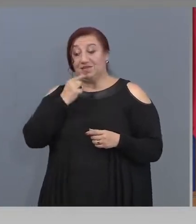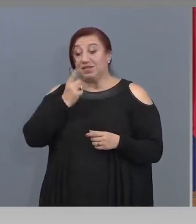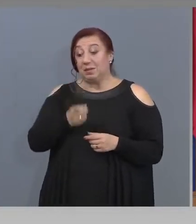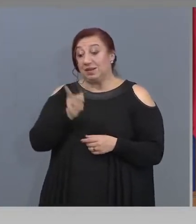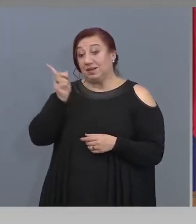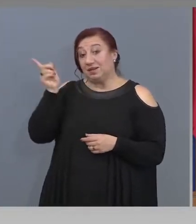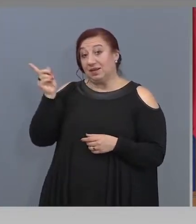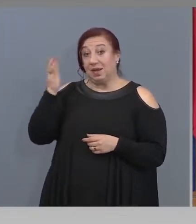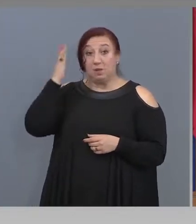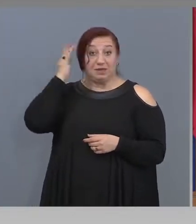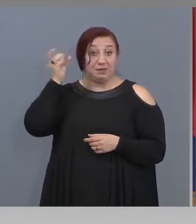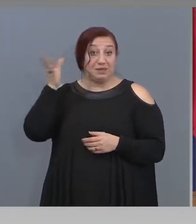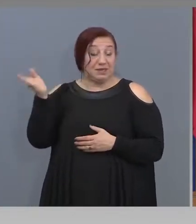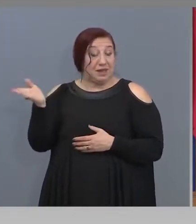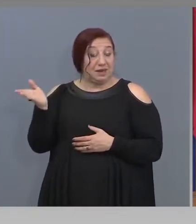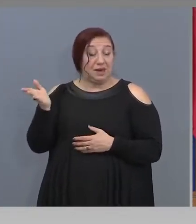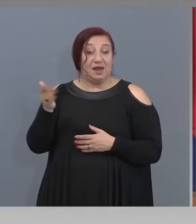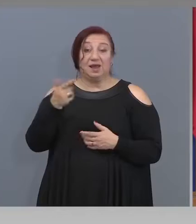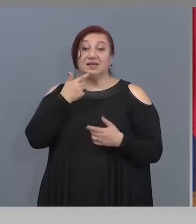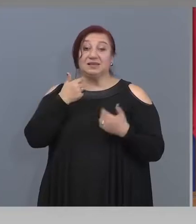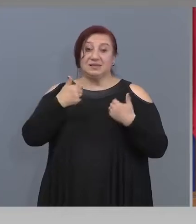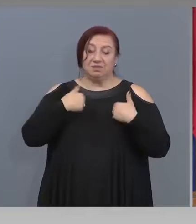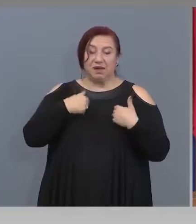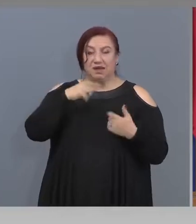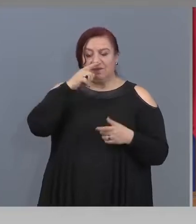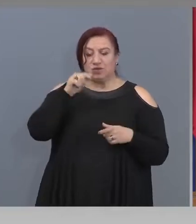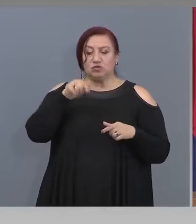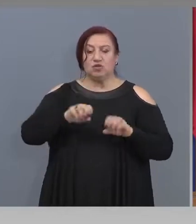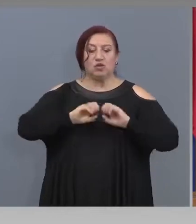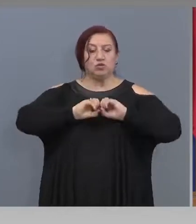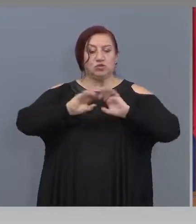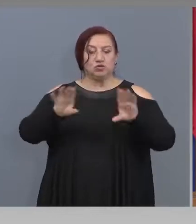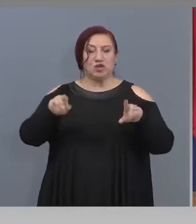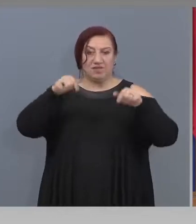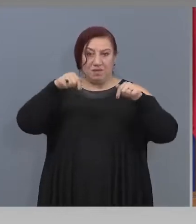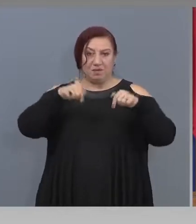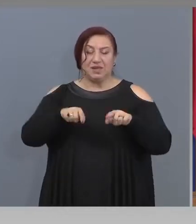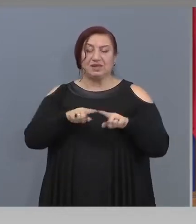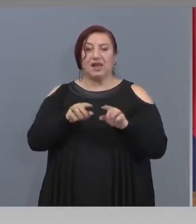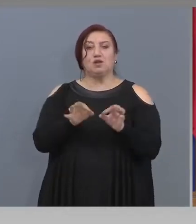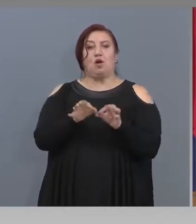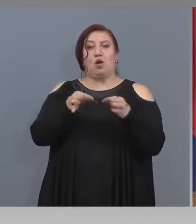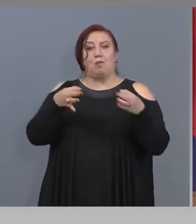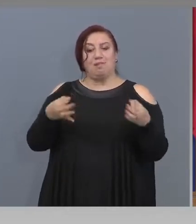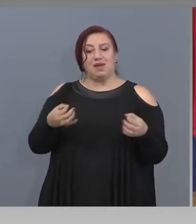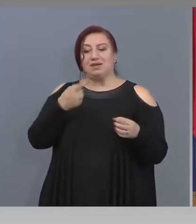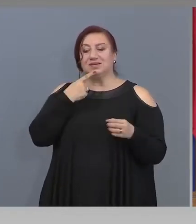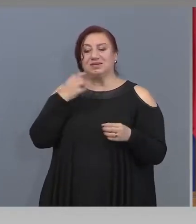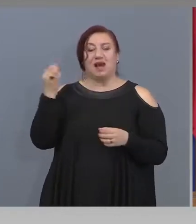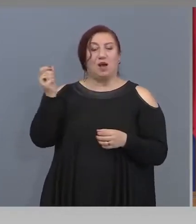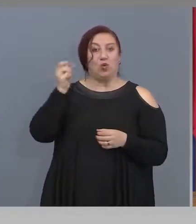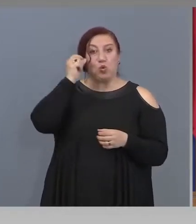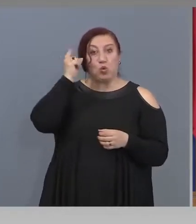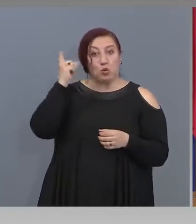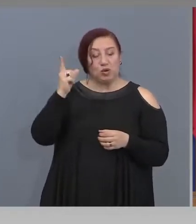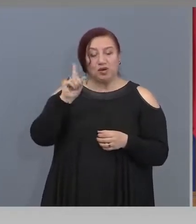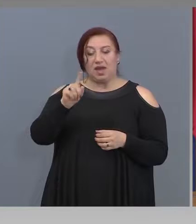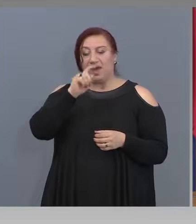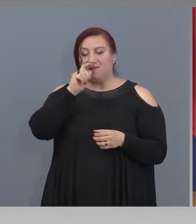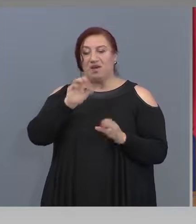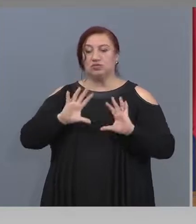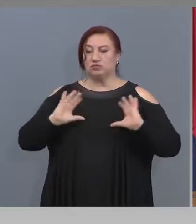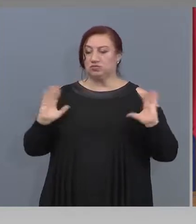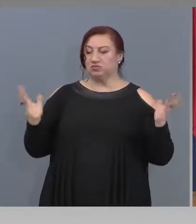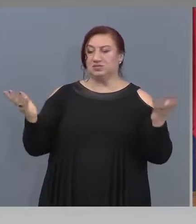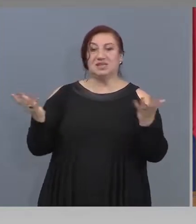За мен е важно, че и това, което днеска ви съобщавам като мерки в културата, е важно за целият сектор